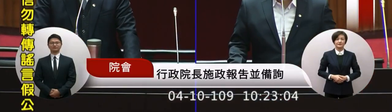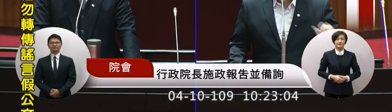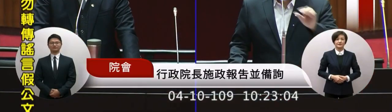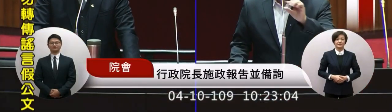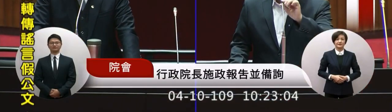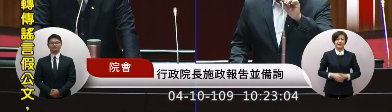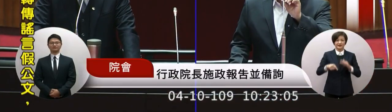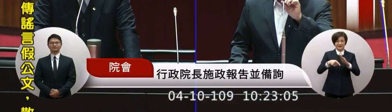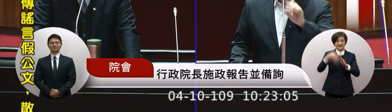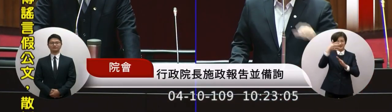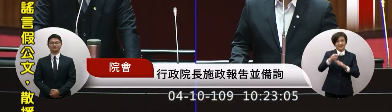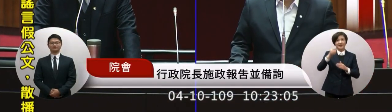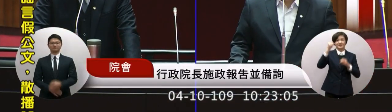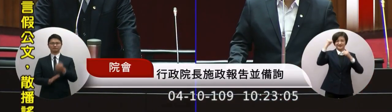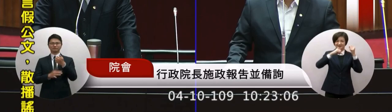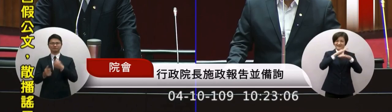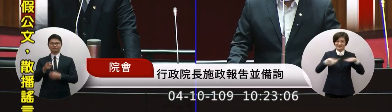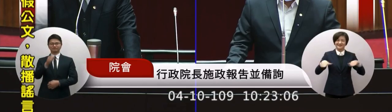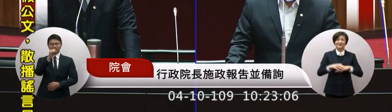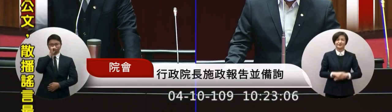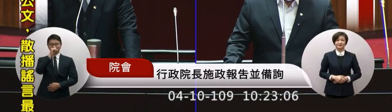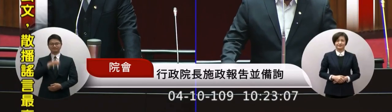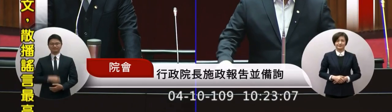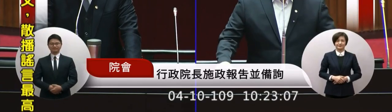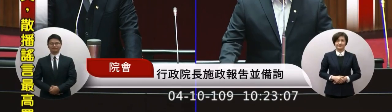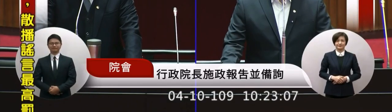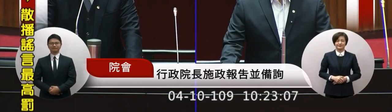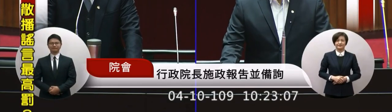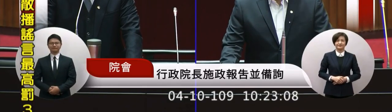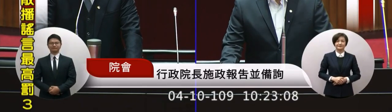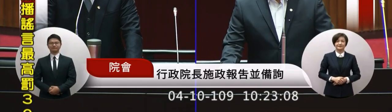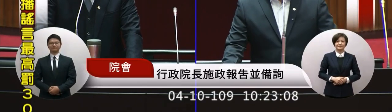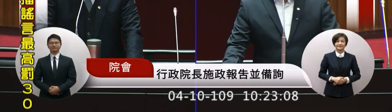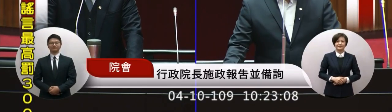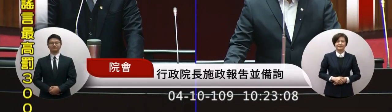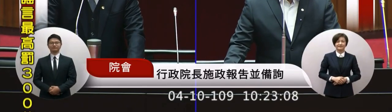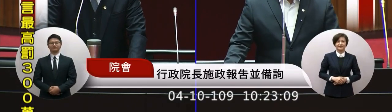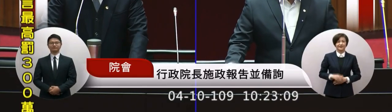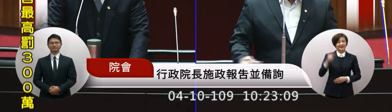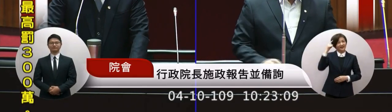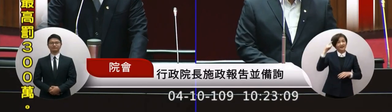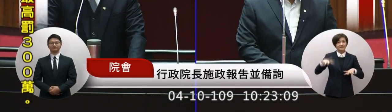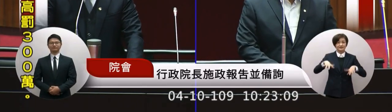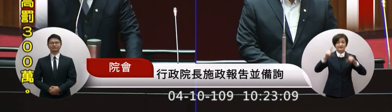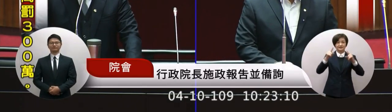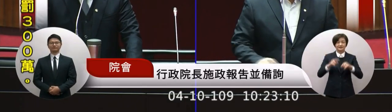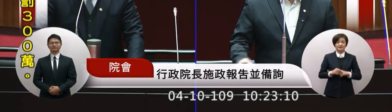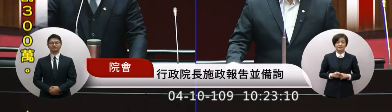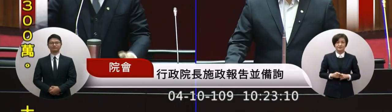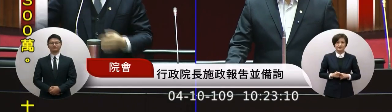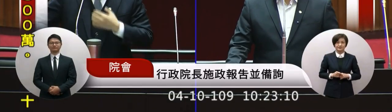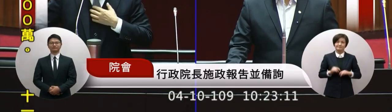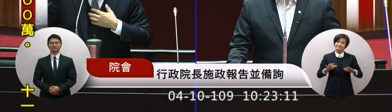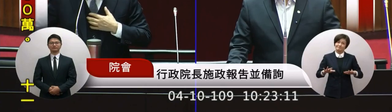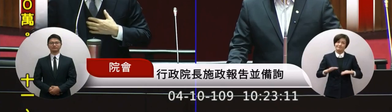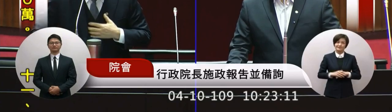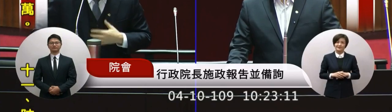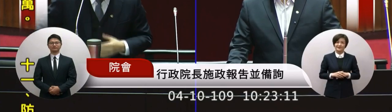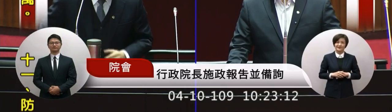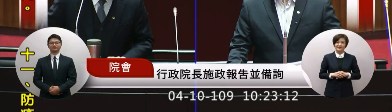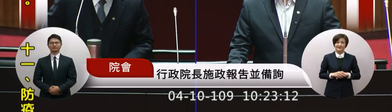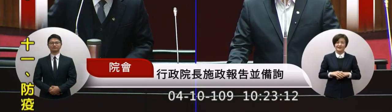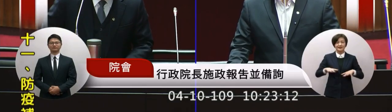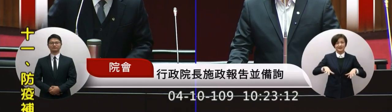委員長委員長委員長 早委員長 我想首先呢還是